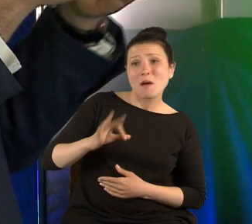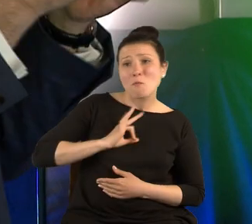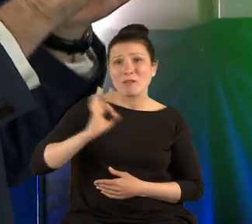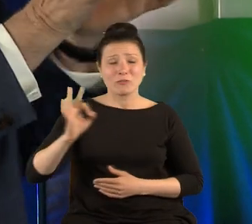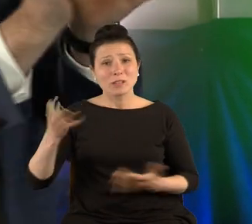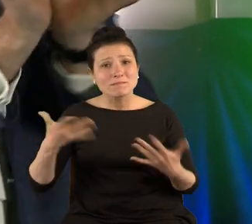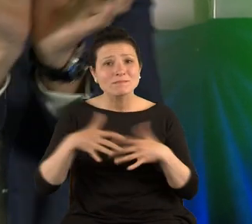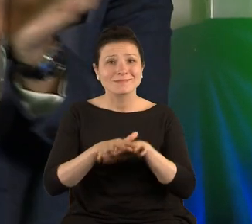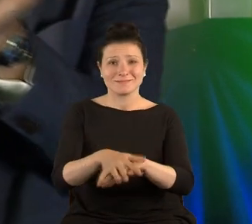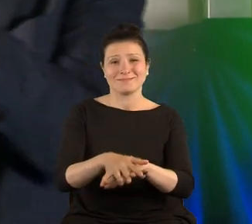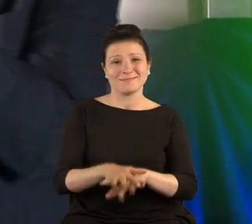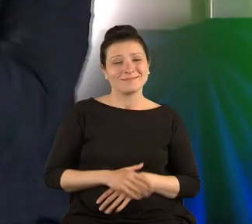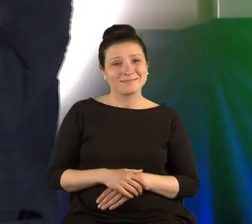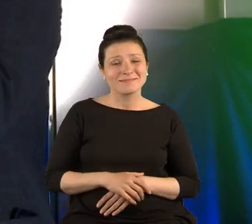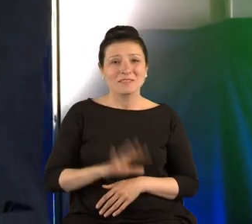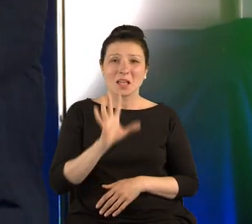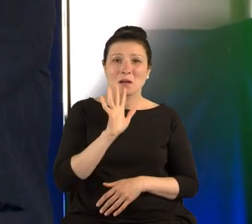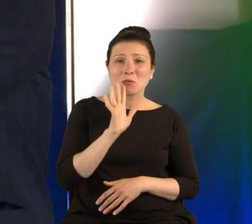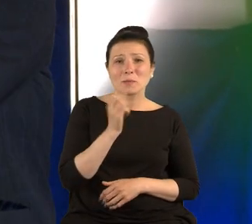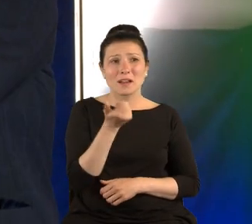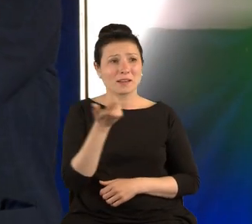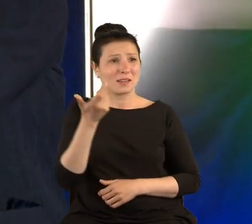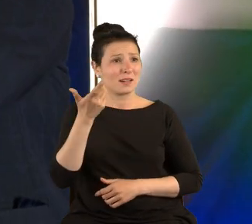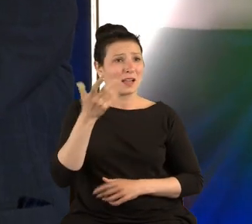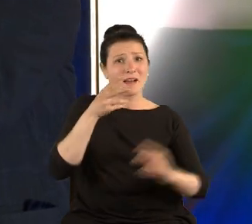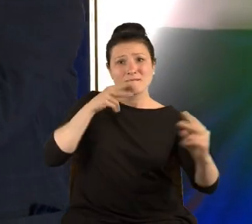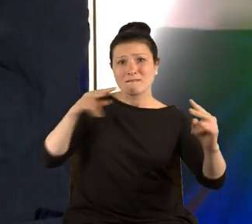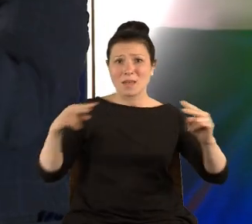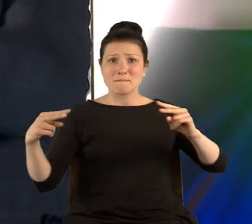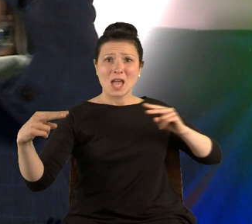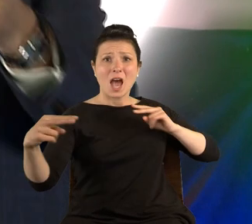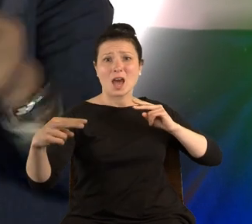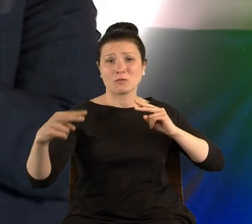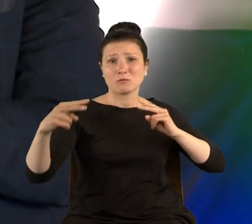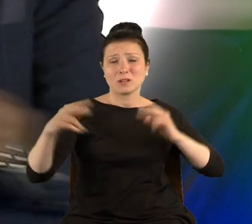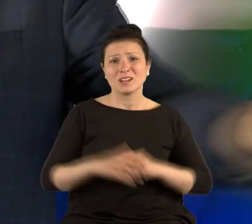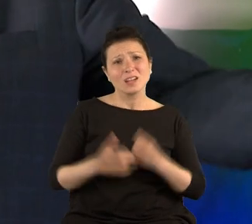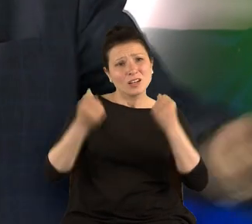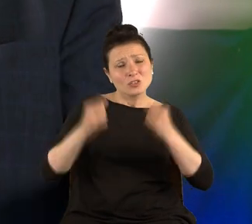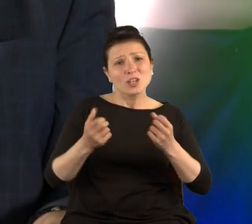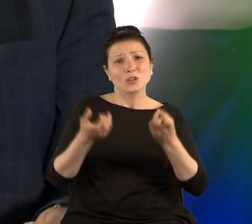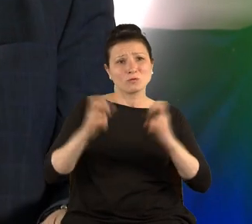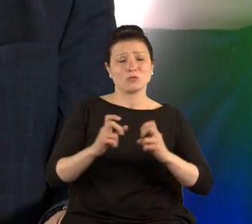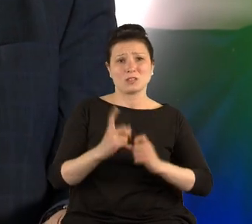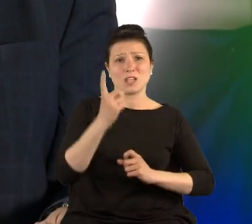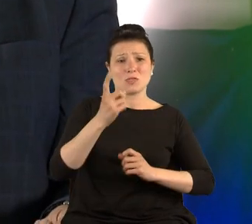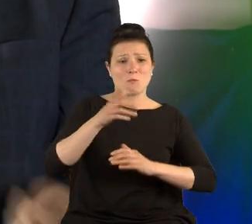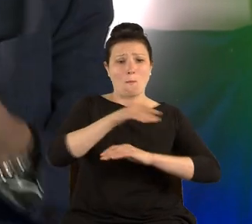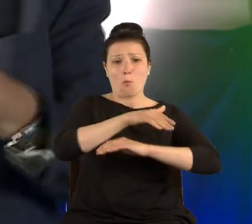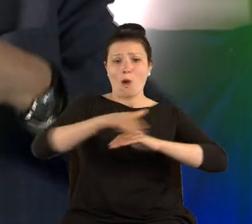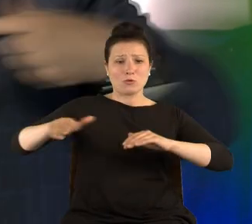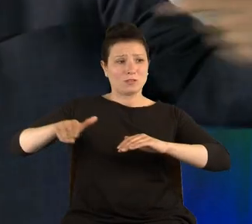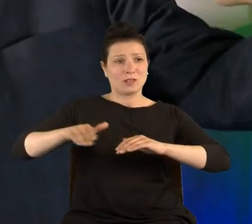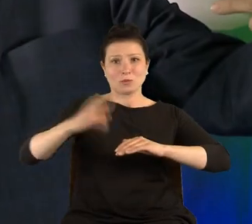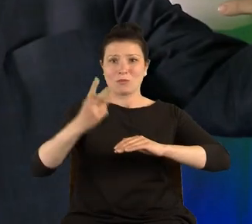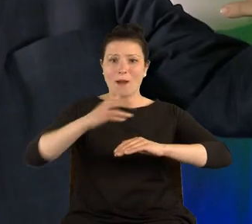klocki byście mieli kilka wymiarów. Trudno stworzyć płaszczyznę jak się ma jeden wymiar. Jak